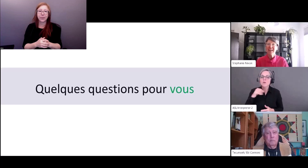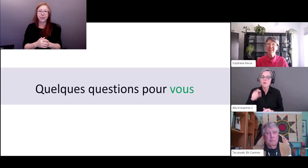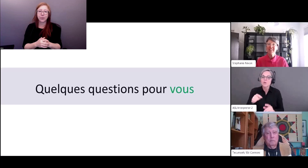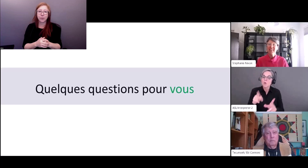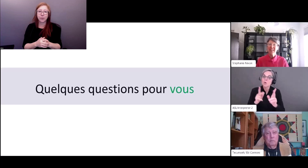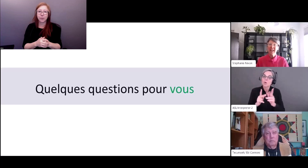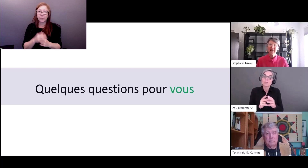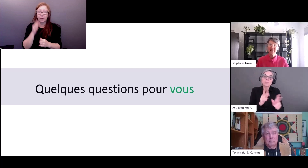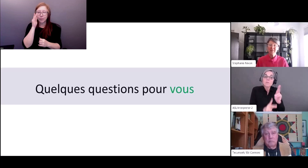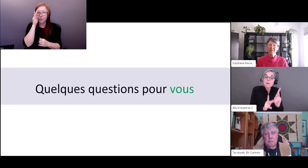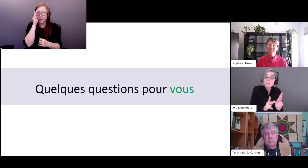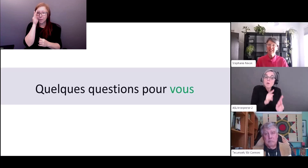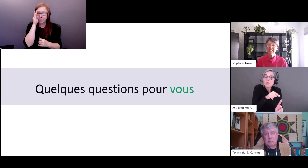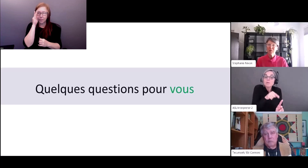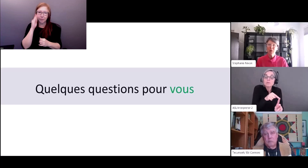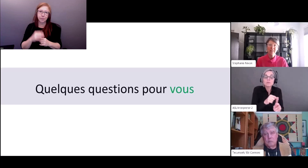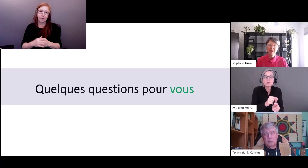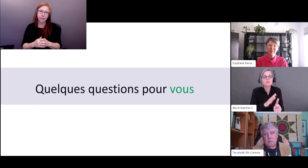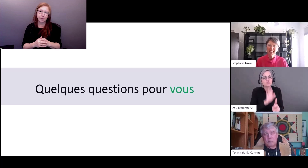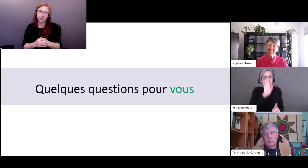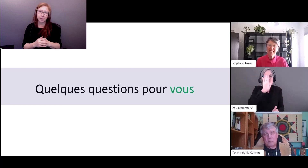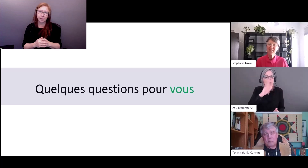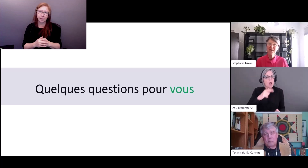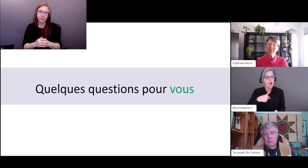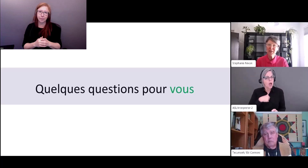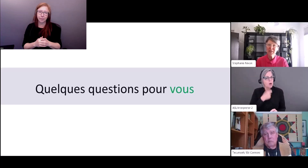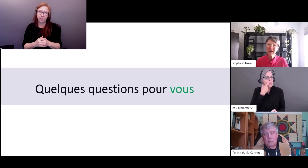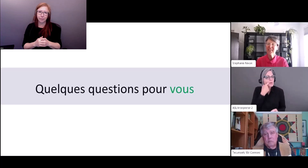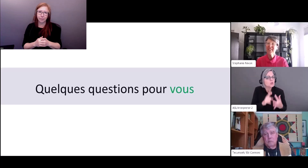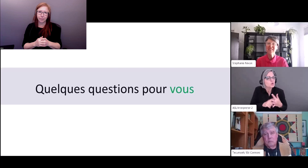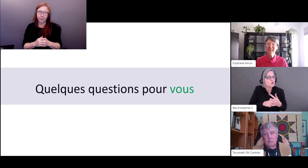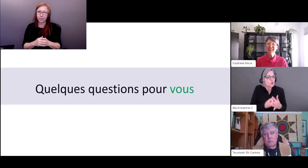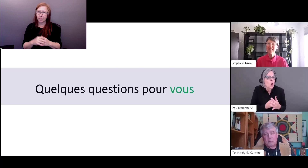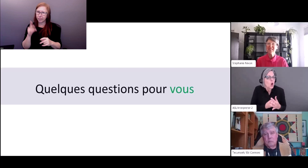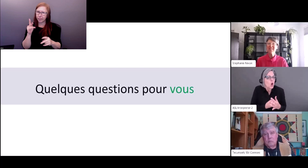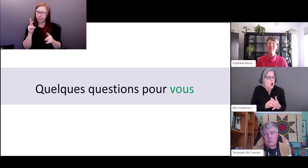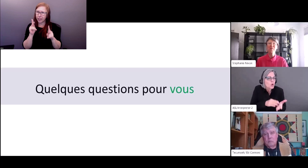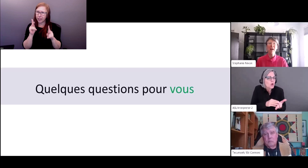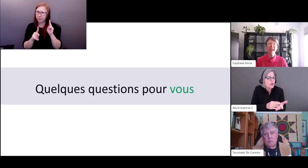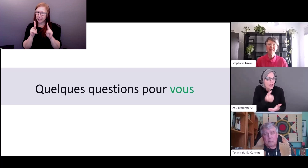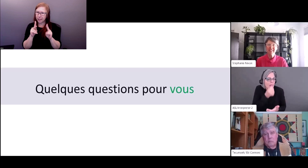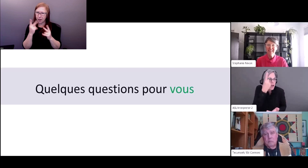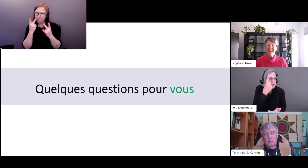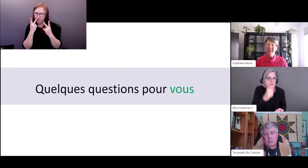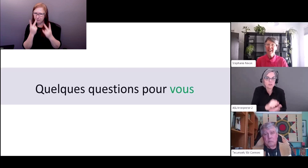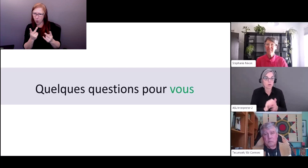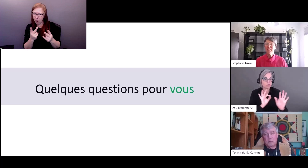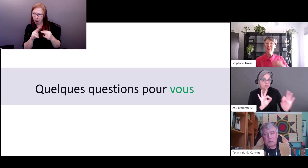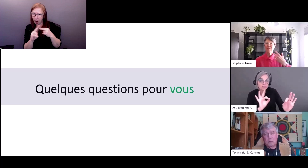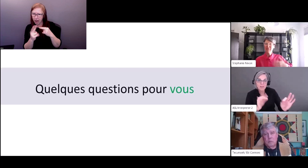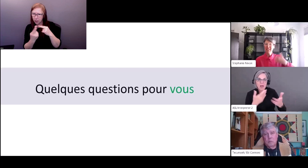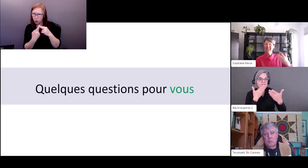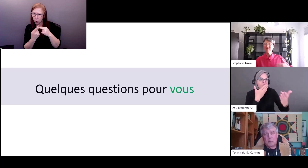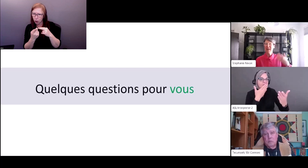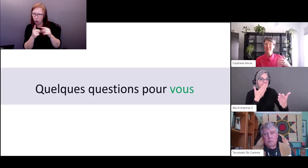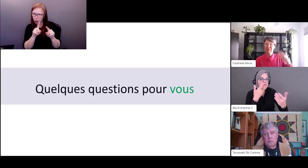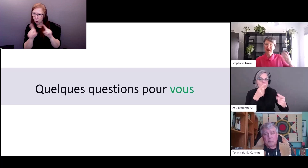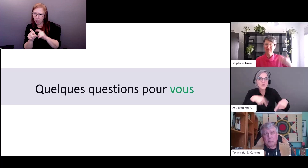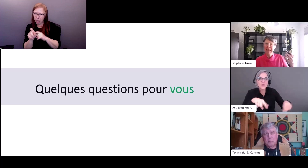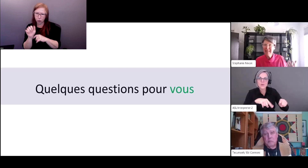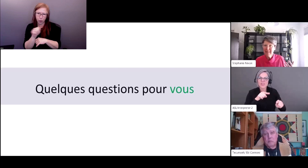virtuelle donc il y a pas mal d'entre vous qui font leur premier pas bienvenue ceci